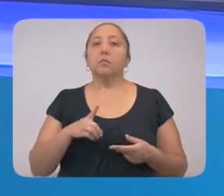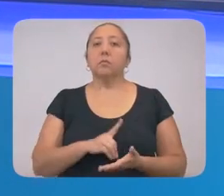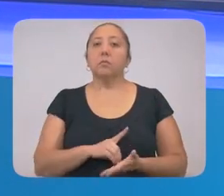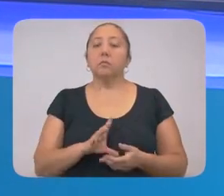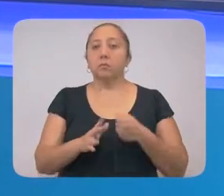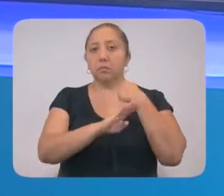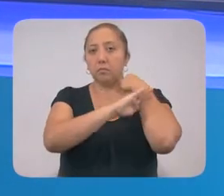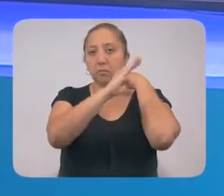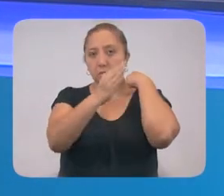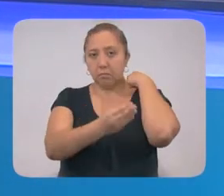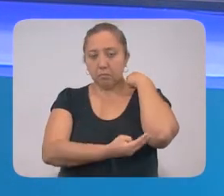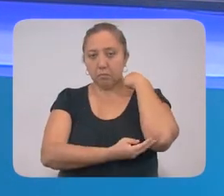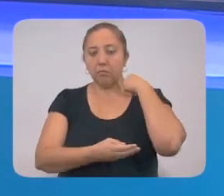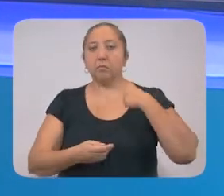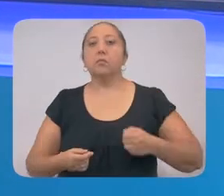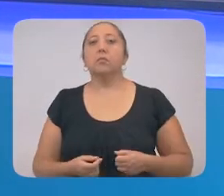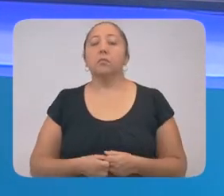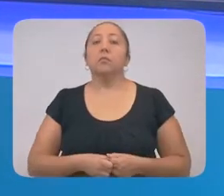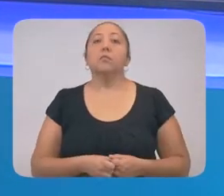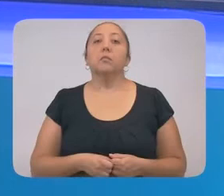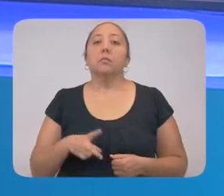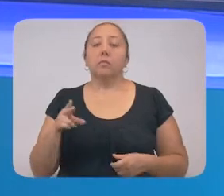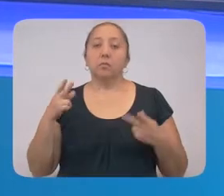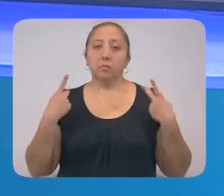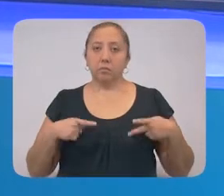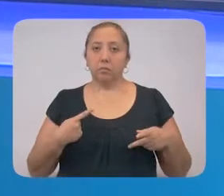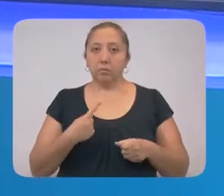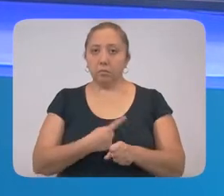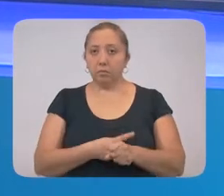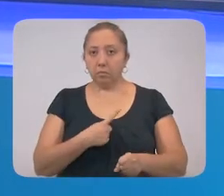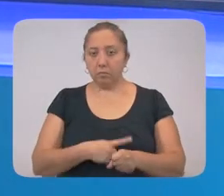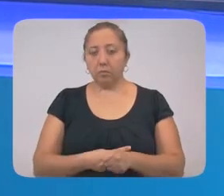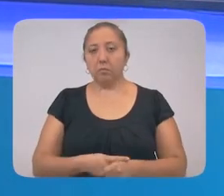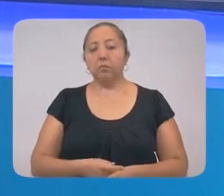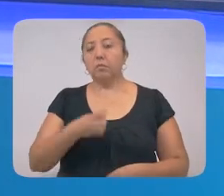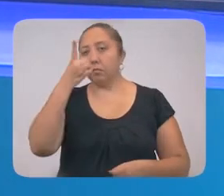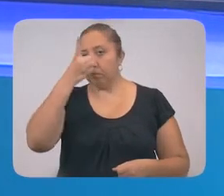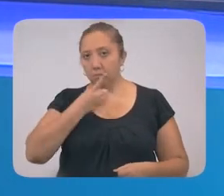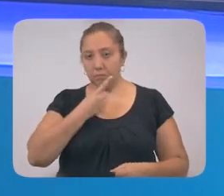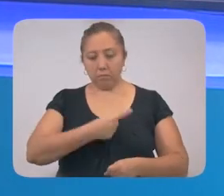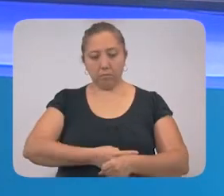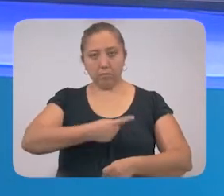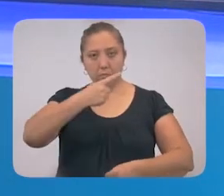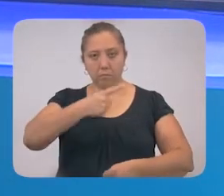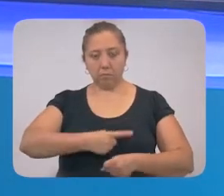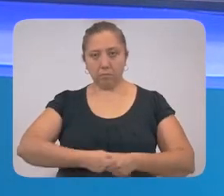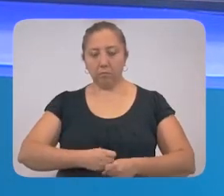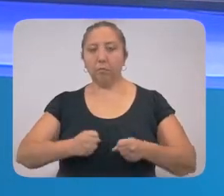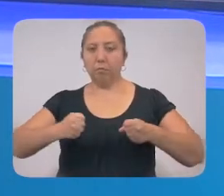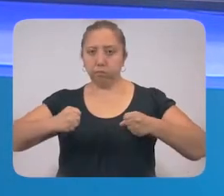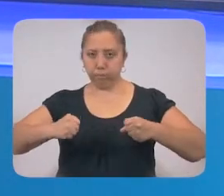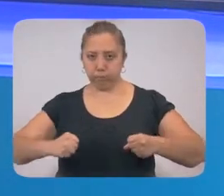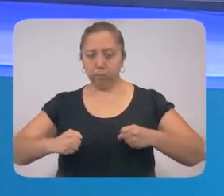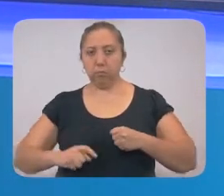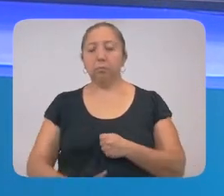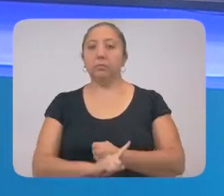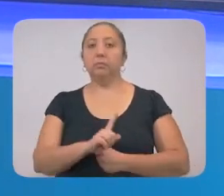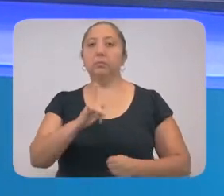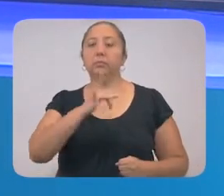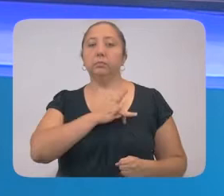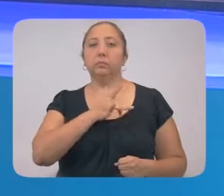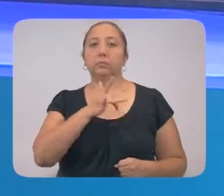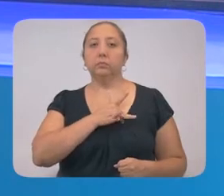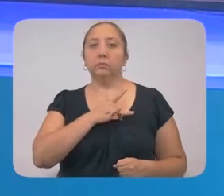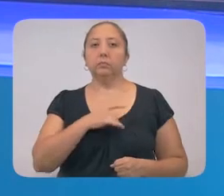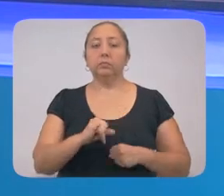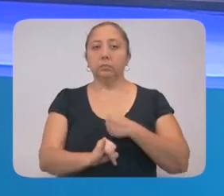zakia le yang natstie. Icil, le uhatzil, le pakven kohanil, yan ikona, umolail toh ola le, jan ubetik shak alilob,